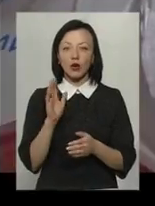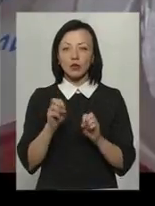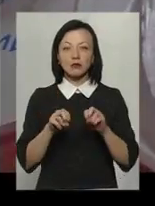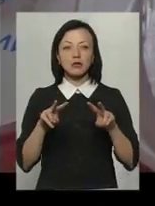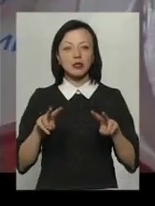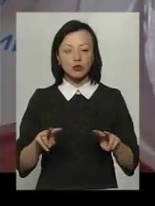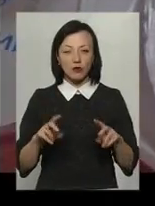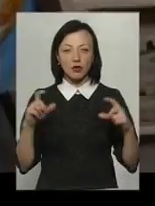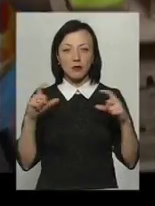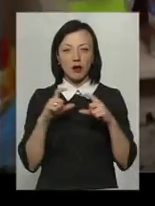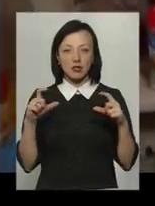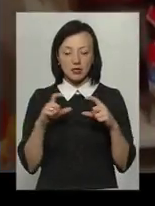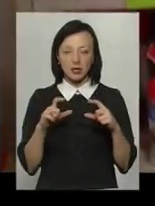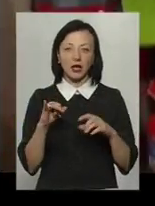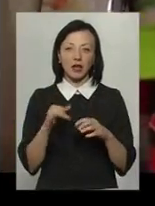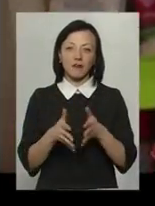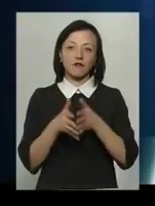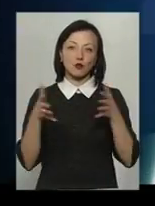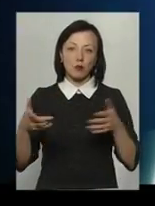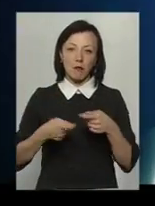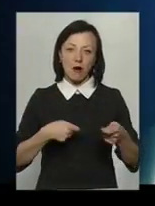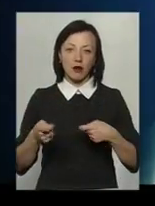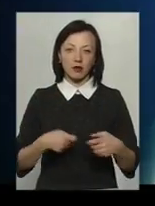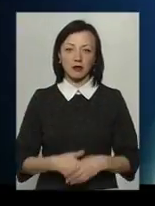спеціалізованих магазинах та у супермаркетах.